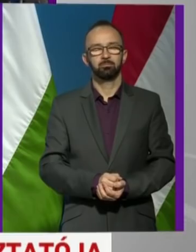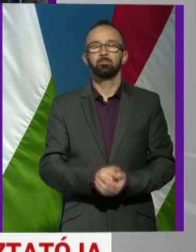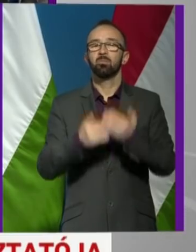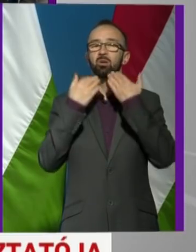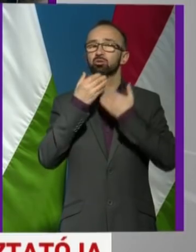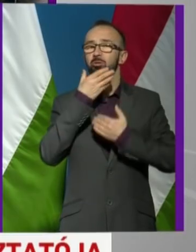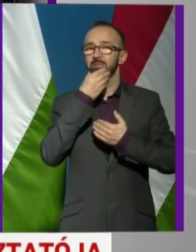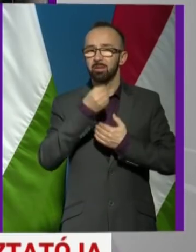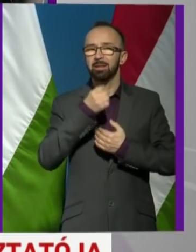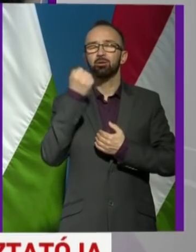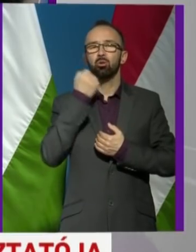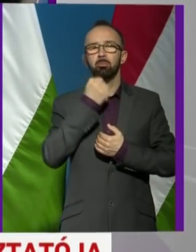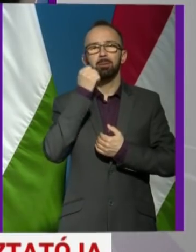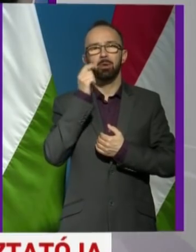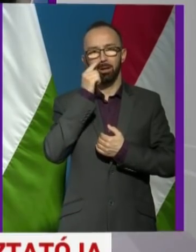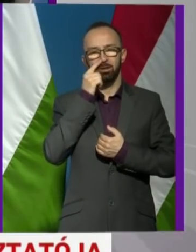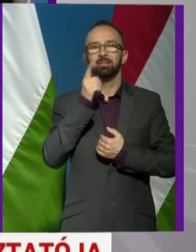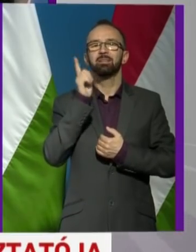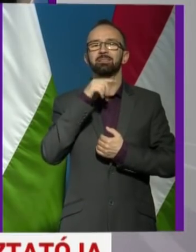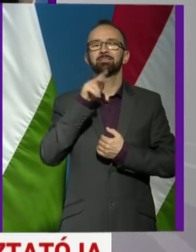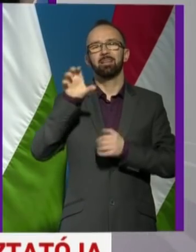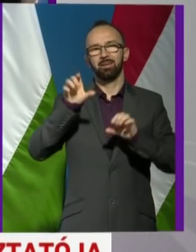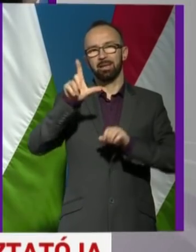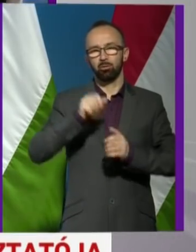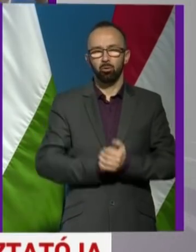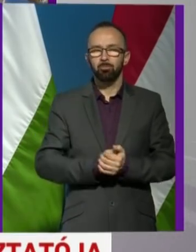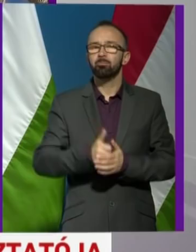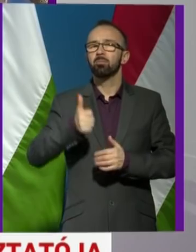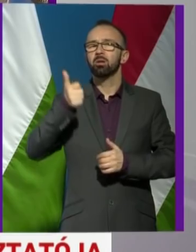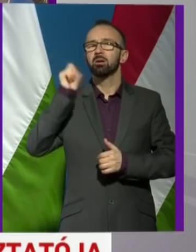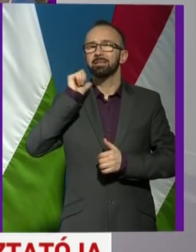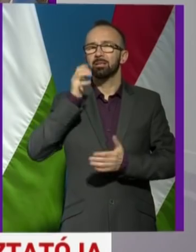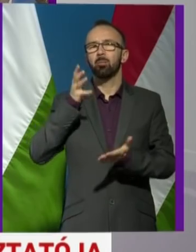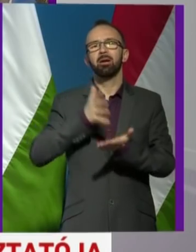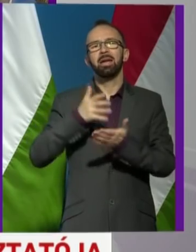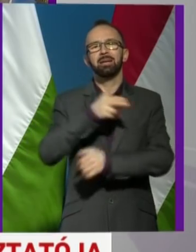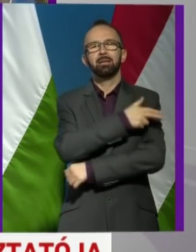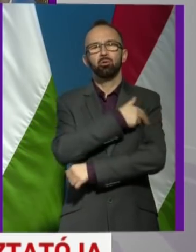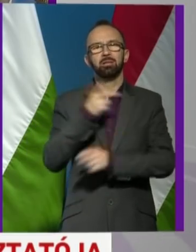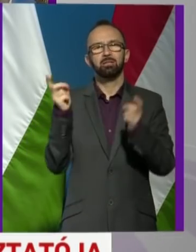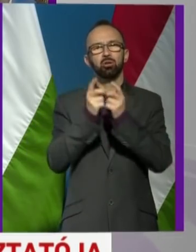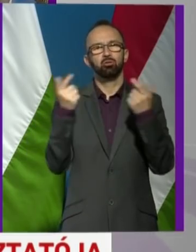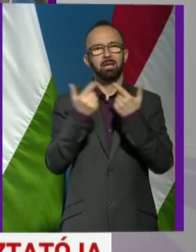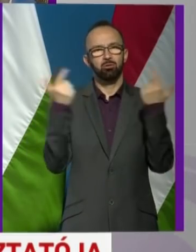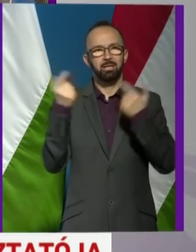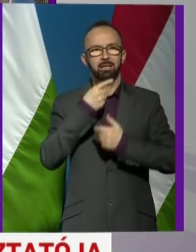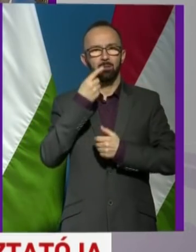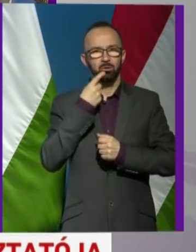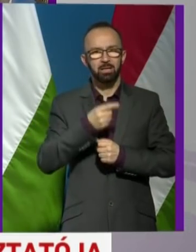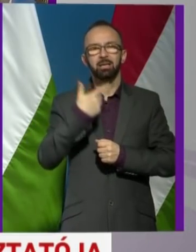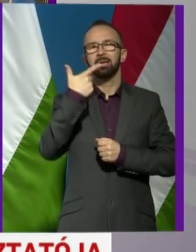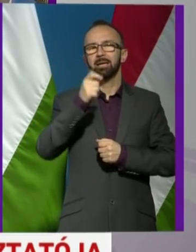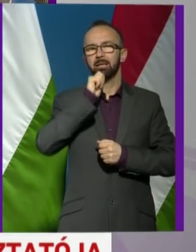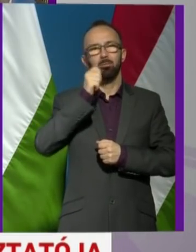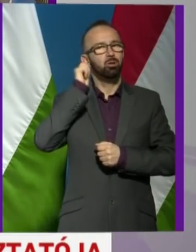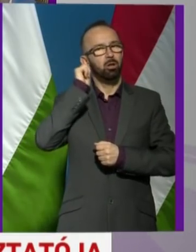Köszönöm szépen, Dombi Marian, TV2. Tegnap az Egri Korhely sajtótájékoztatóján elhangzott, hogy két